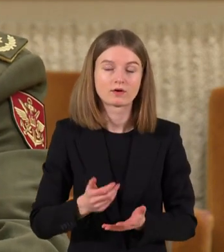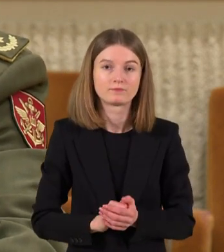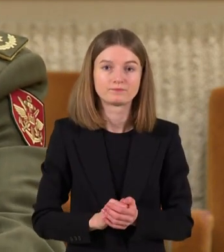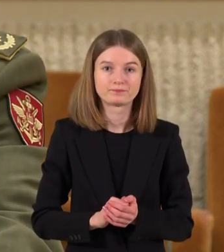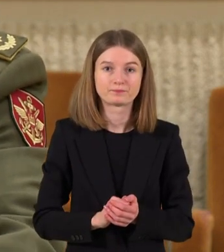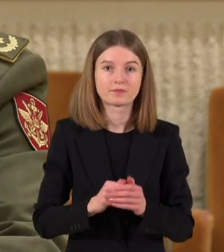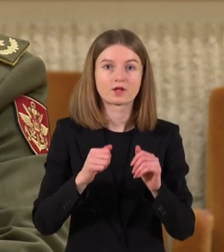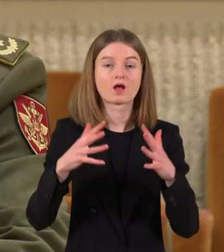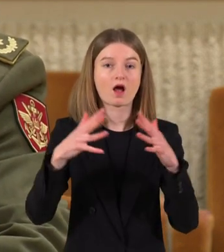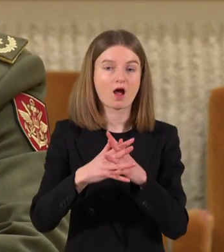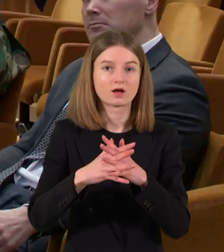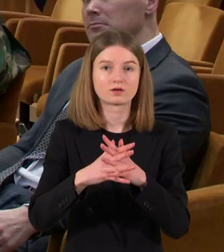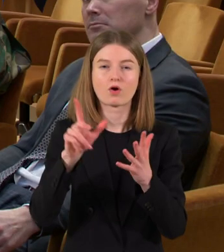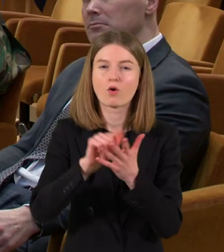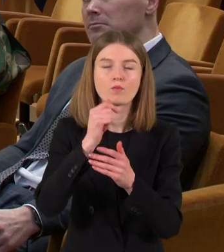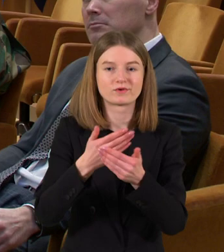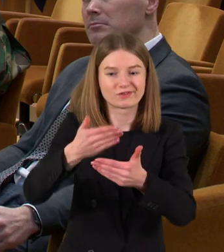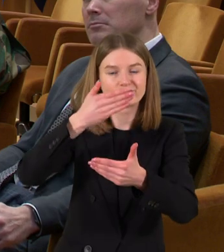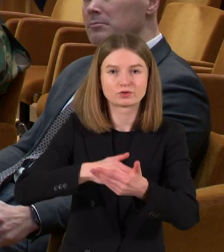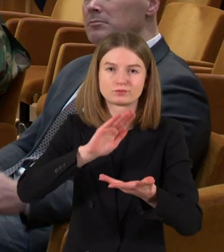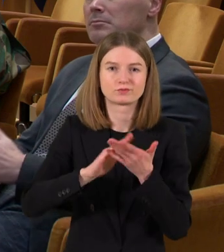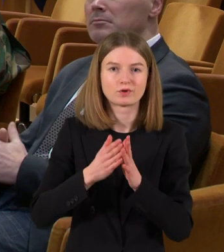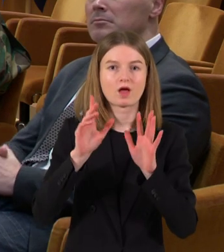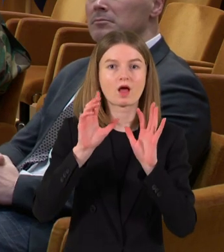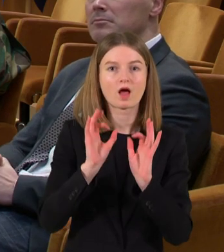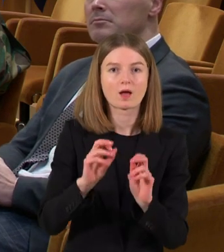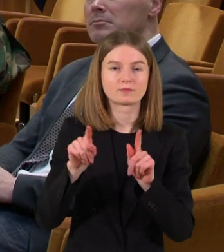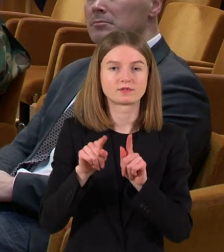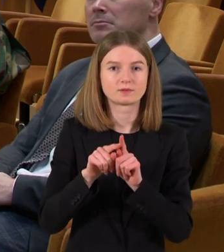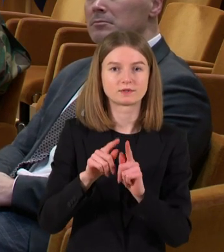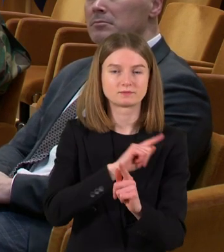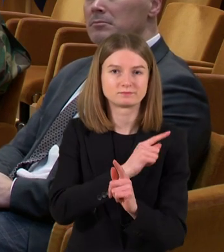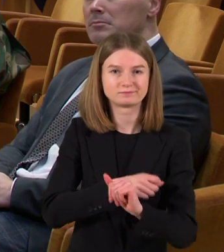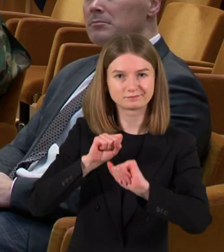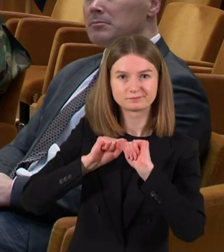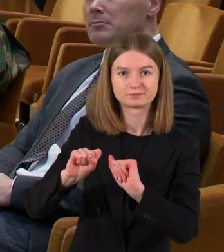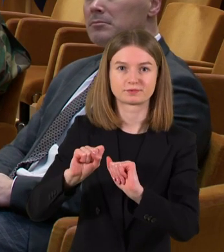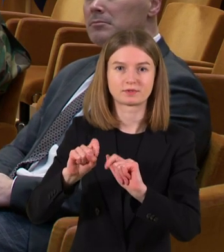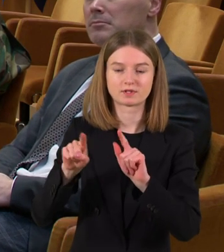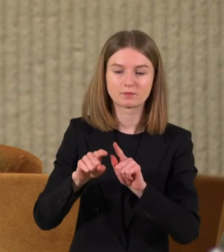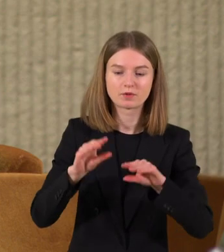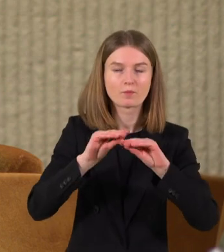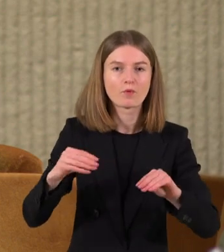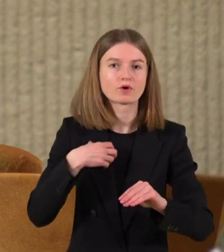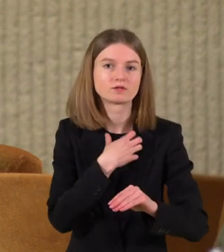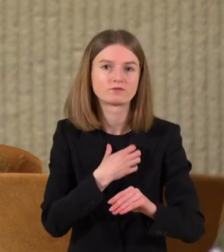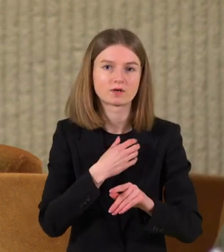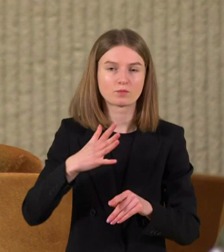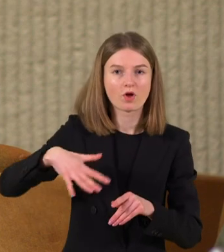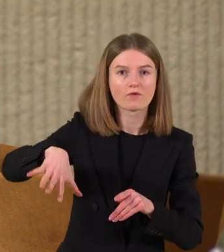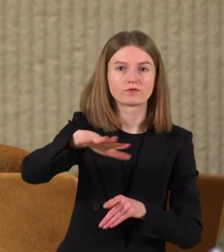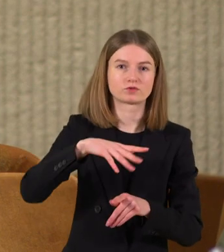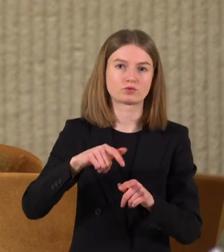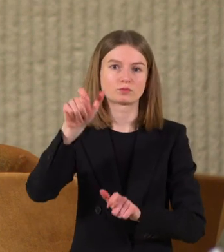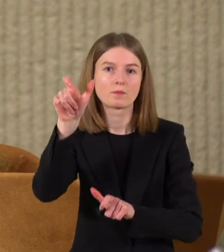agresijai ruoštis reikia iš anksto stiprinti atsparumą, pasirengimą rezistencijai, akcentuoja mokymus, visuomenės pilietinį